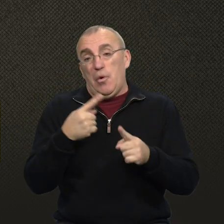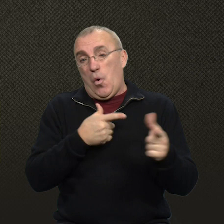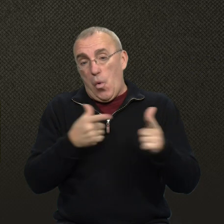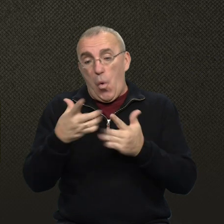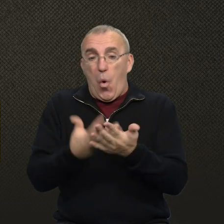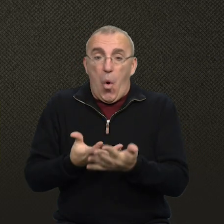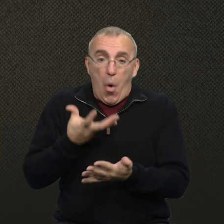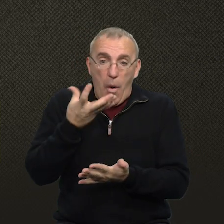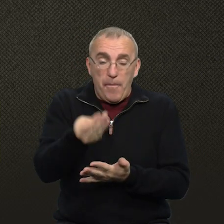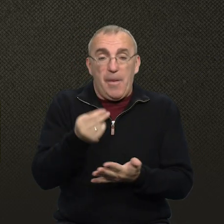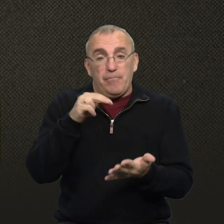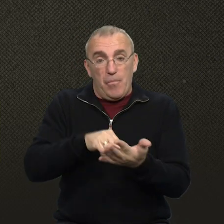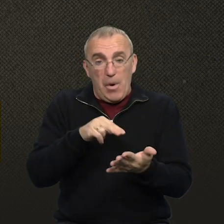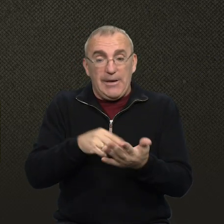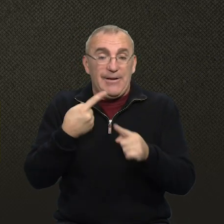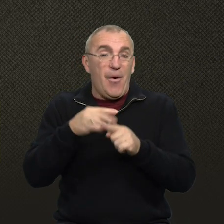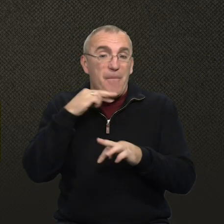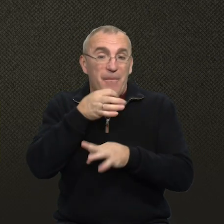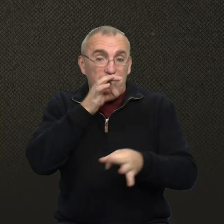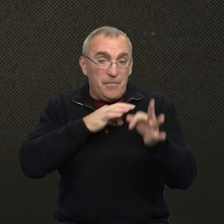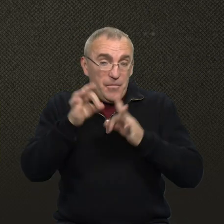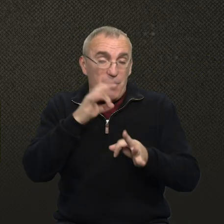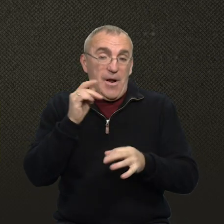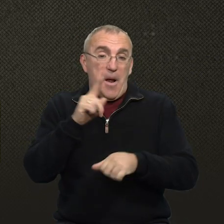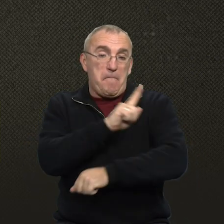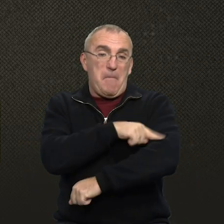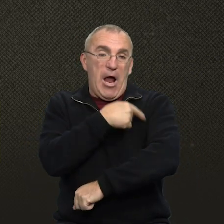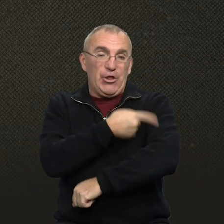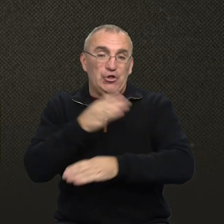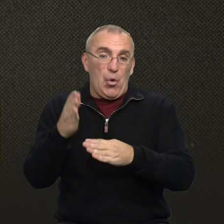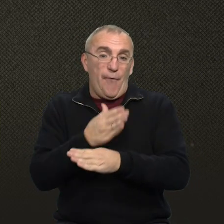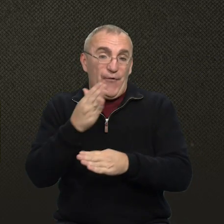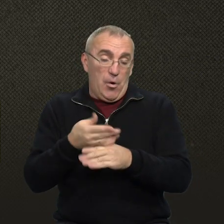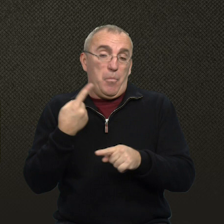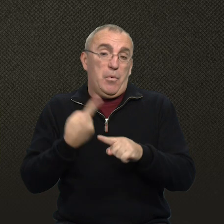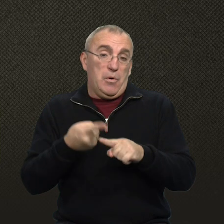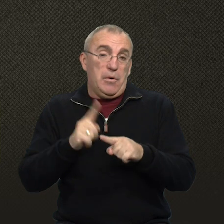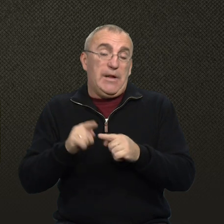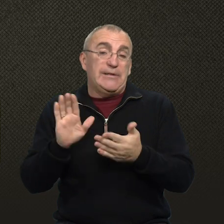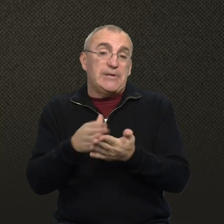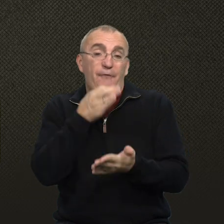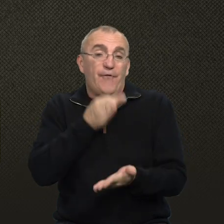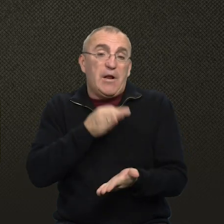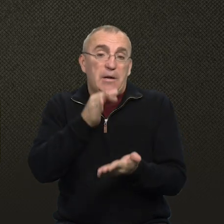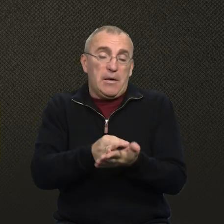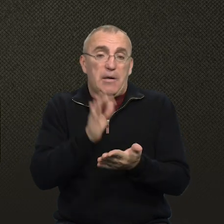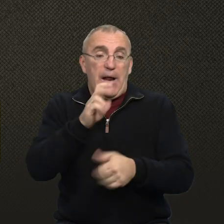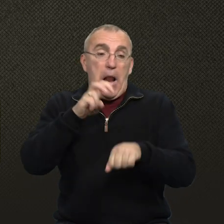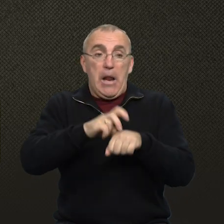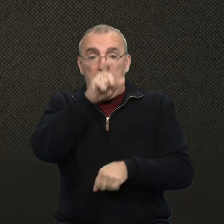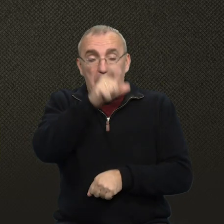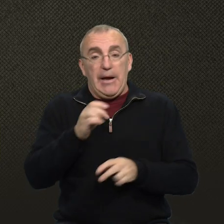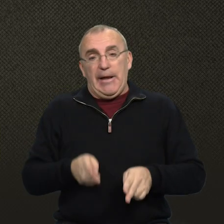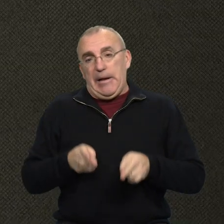готовий оплатити вартість цього препарату чи медичного виробу. Це, звісно, знімить відповідальність з